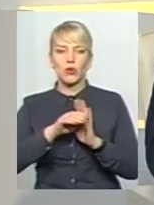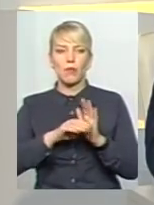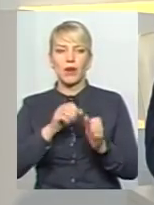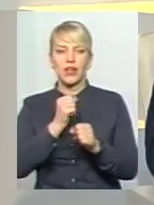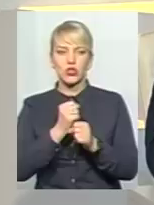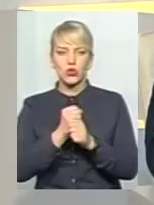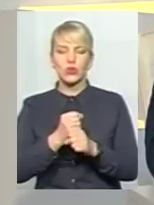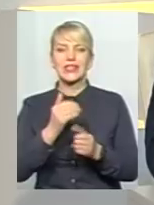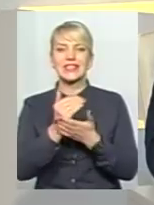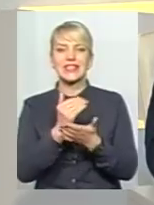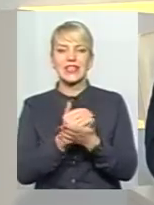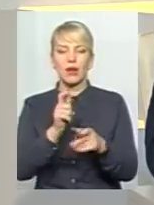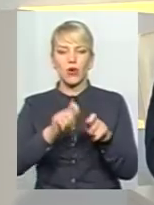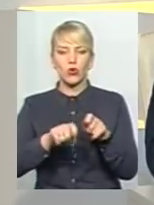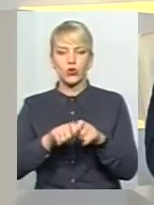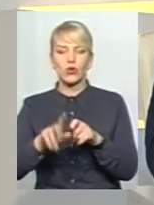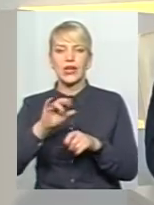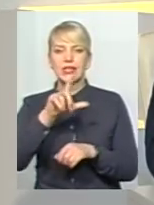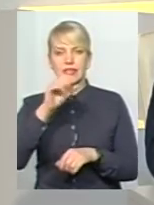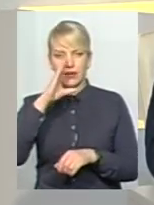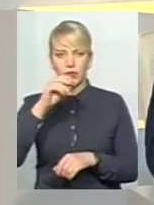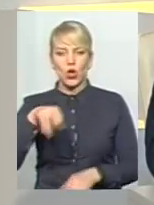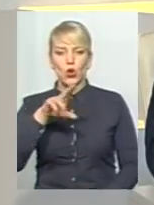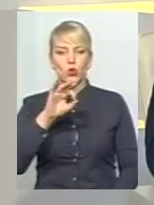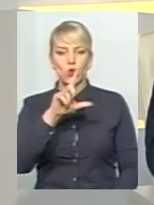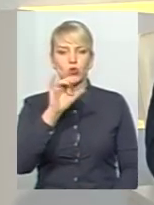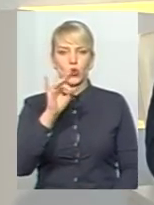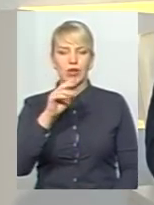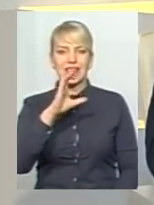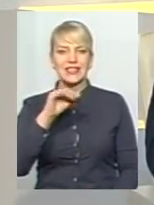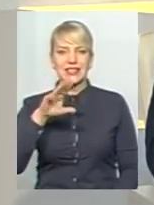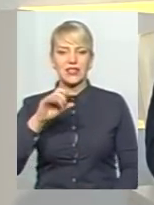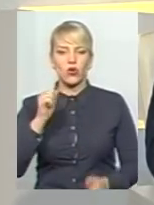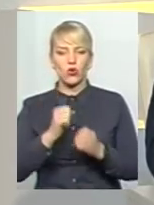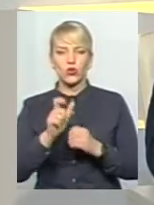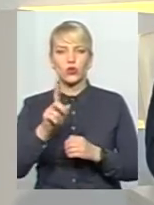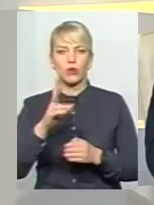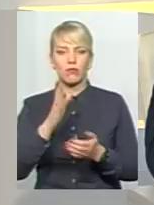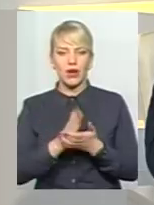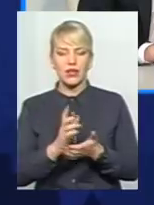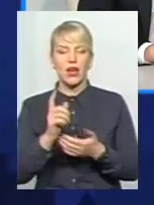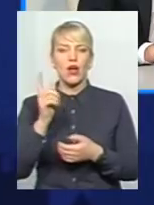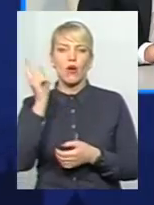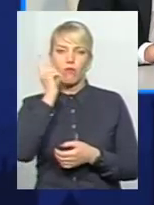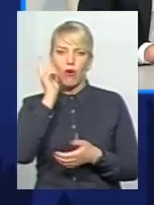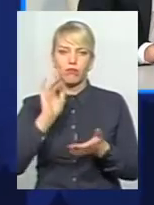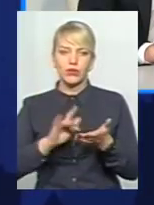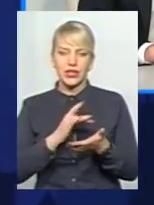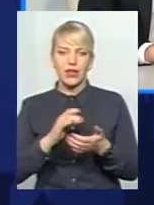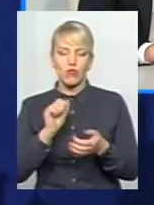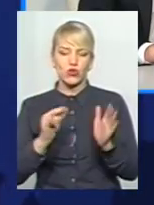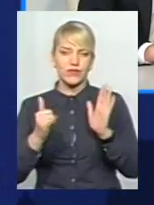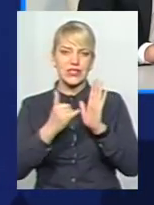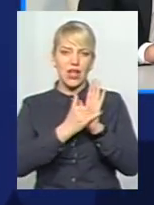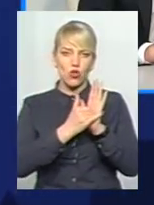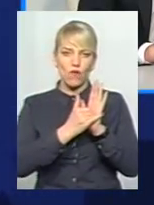контролю за маршрутними трасами без засобами Дозор-Сіті. Кожен мешканець міста, який має мобільний телефон, може встановити собі мобільний додаток і